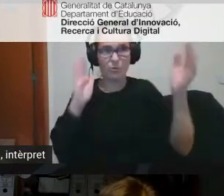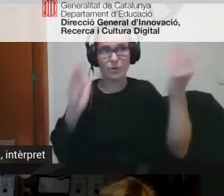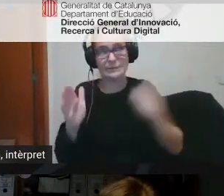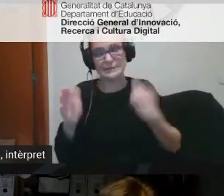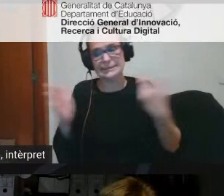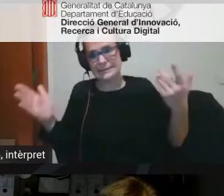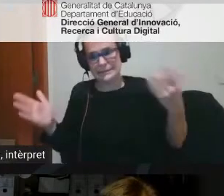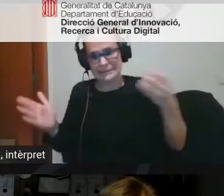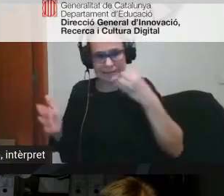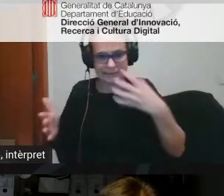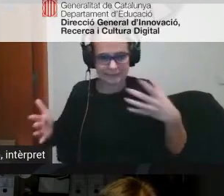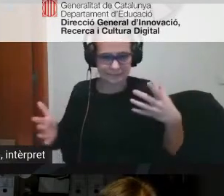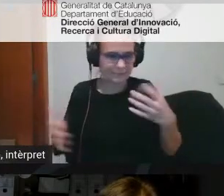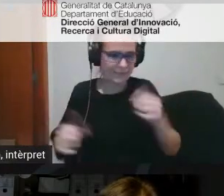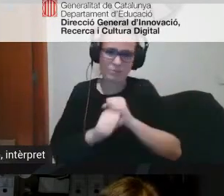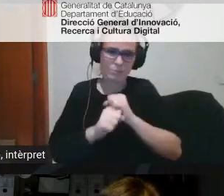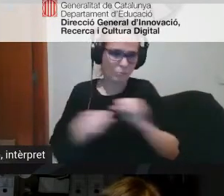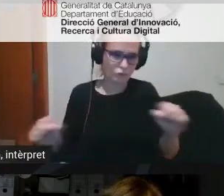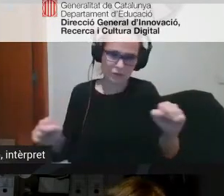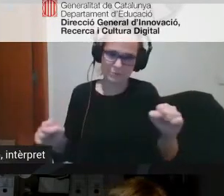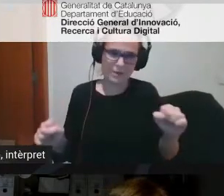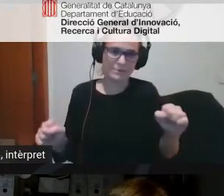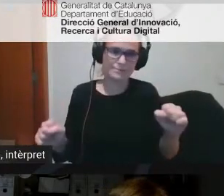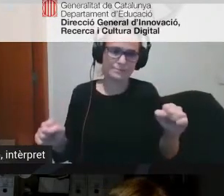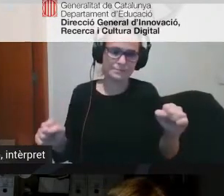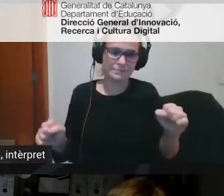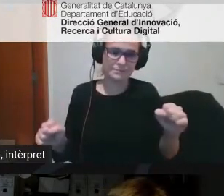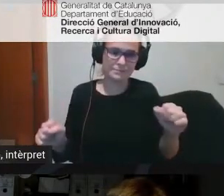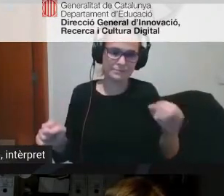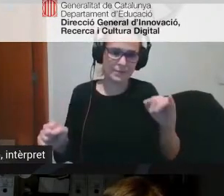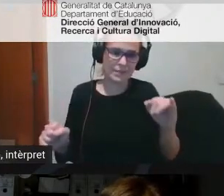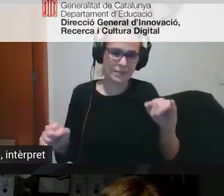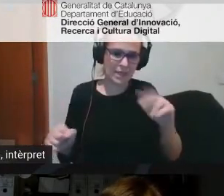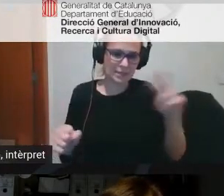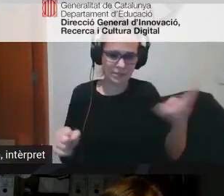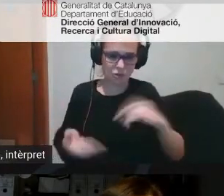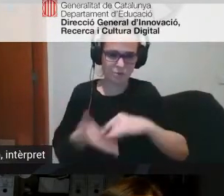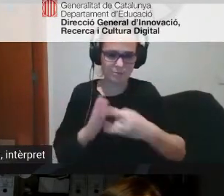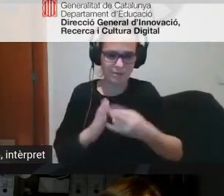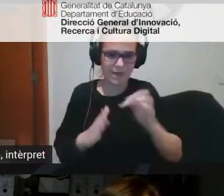era impossible i el segon